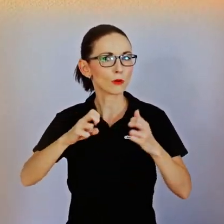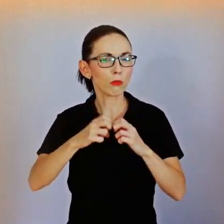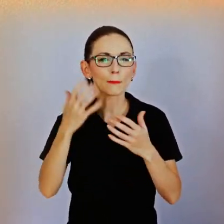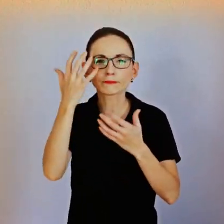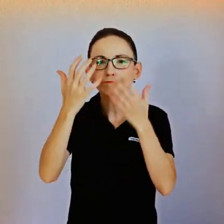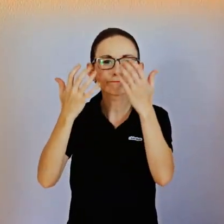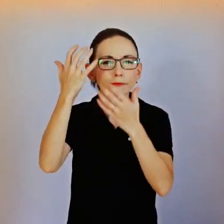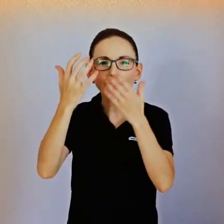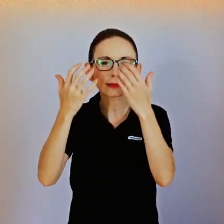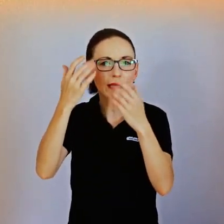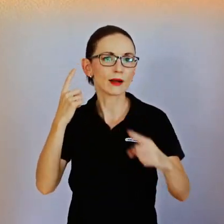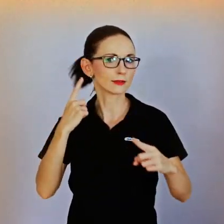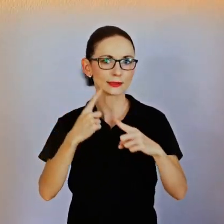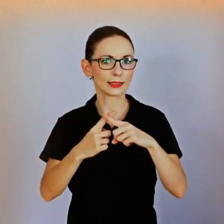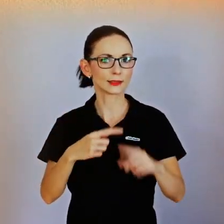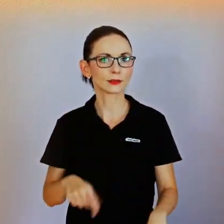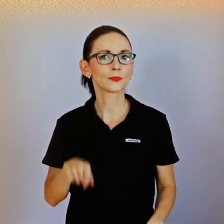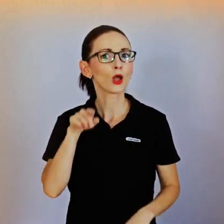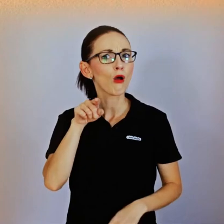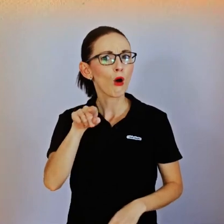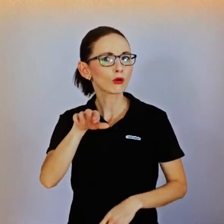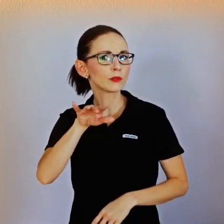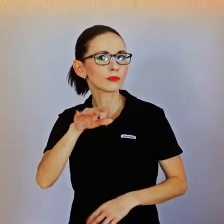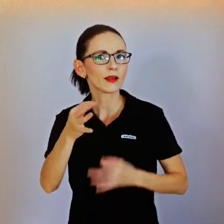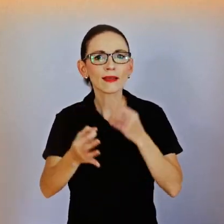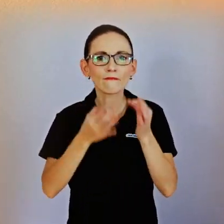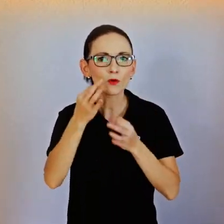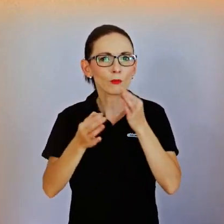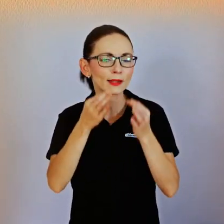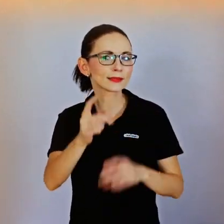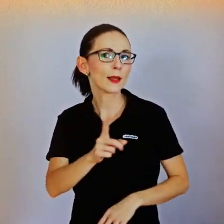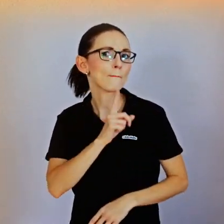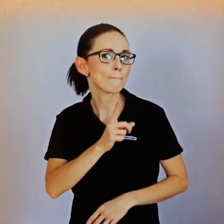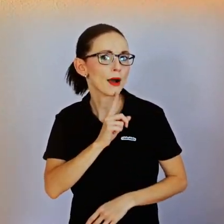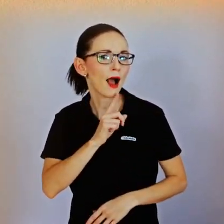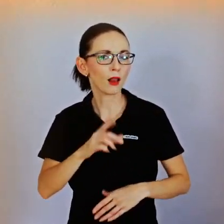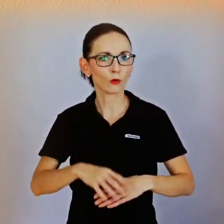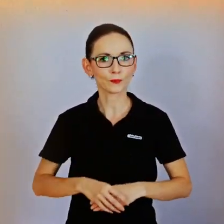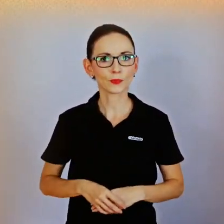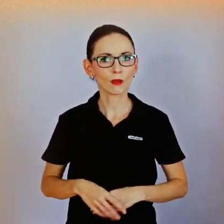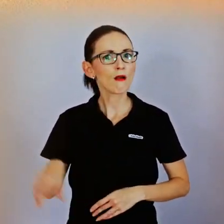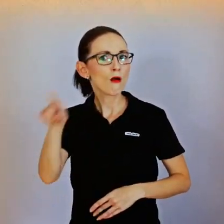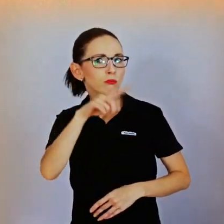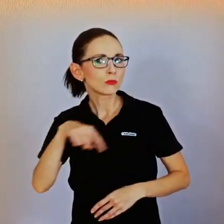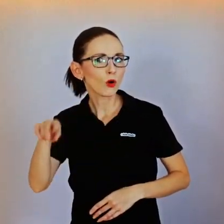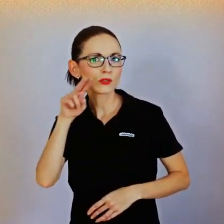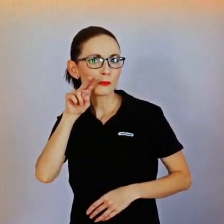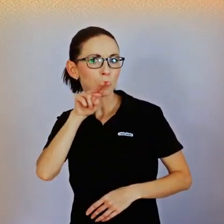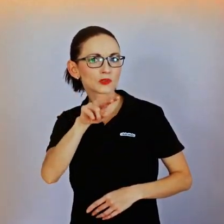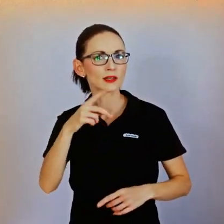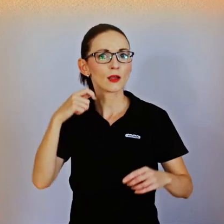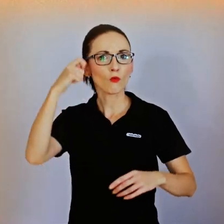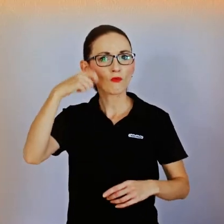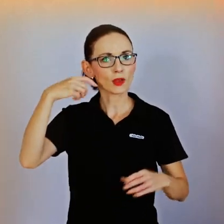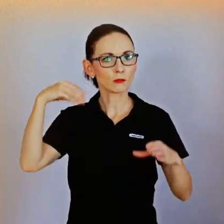nebo mentálním mohou naplňovat svoji sexualitu, ale je důležité vlastně, zvlášť třeba u lidí, kteří